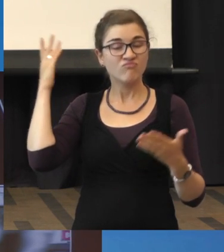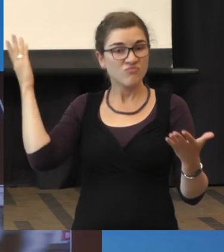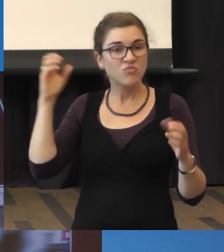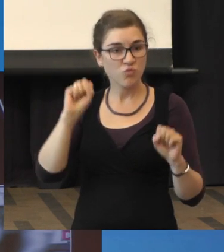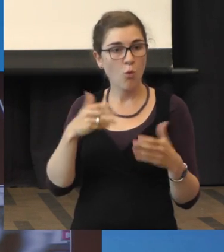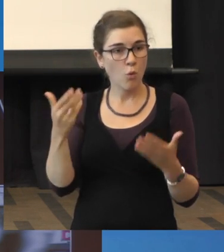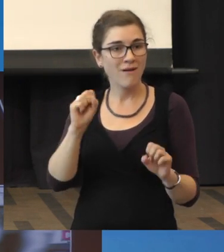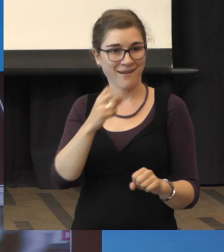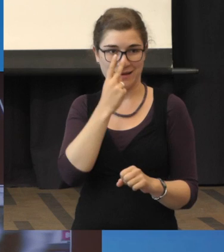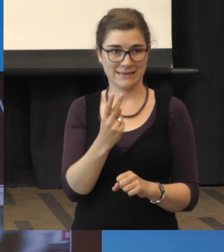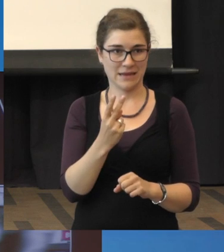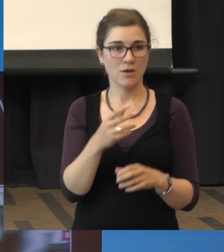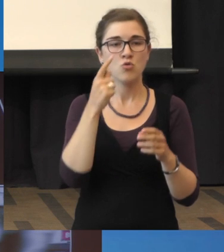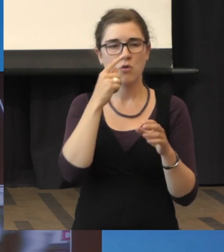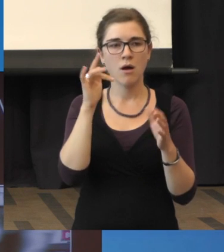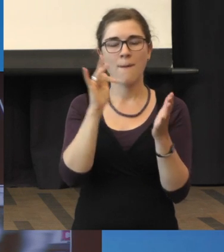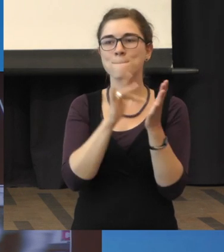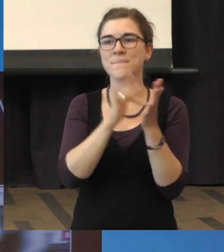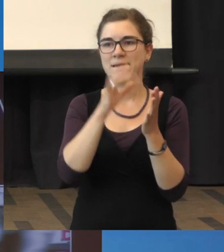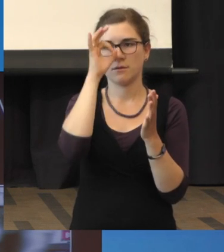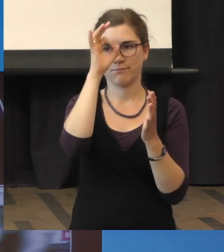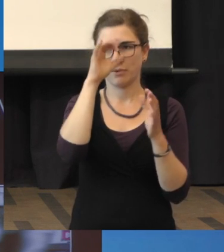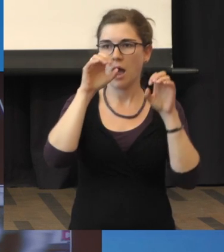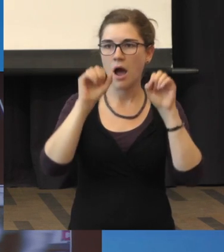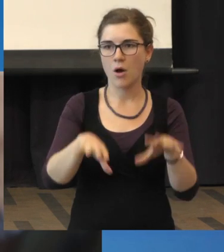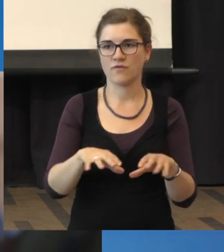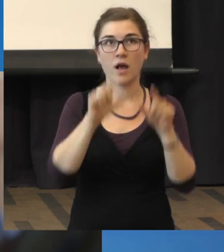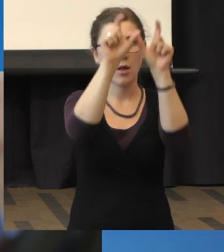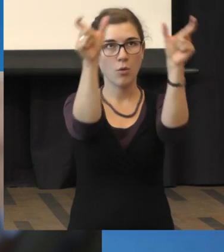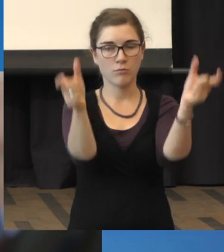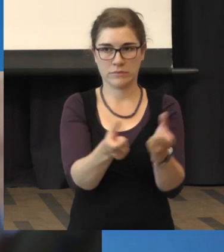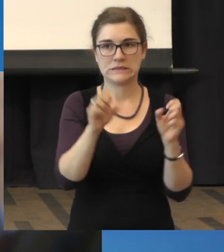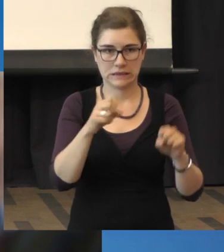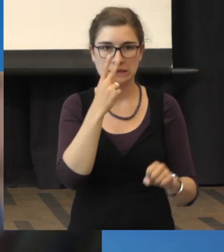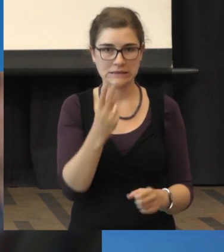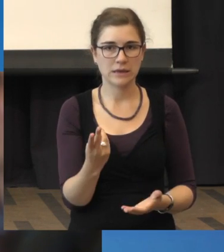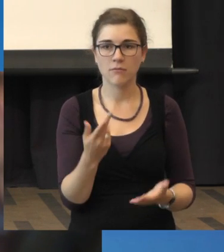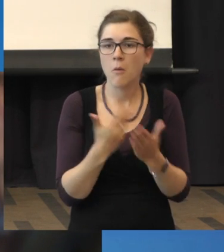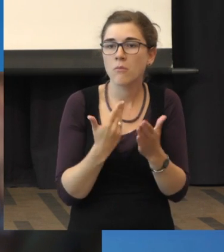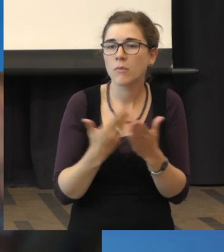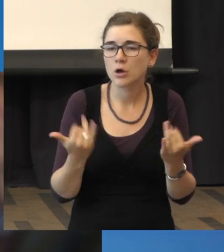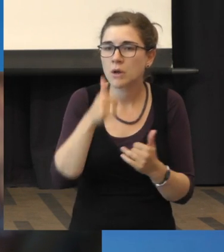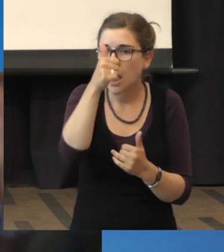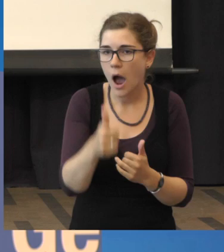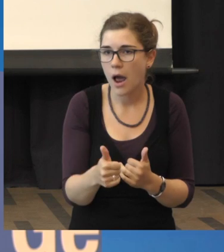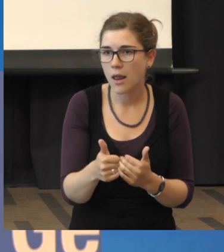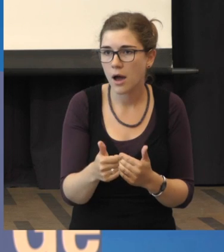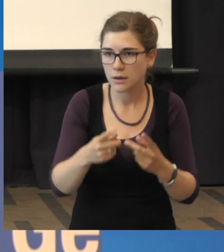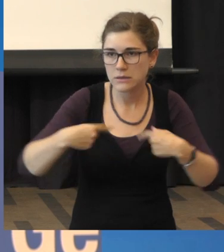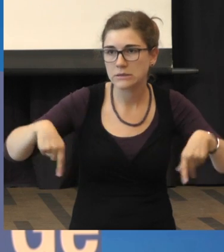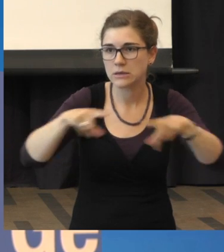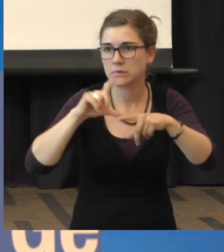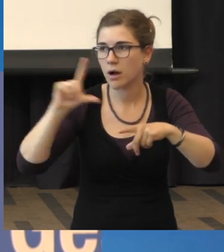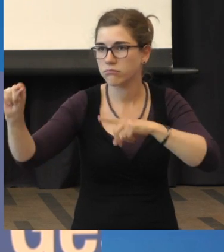Makula in der Mitte, also ausgefallen ist, der Mitte in Schwarzen, dann sehen Sie noch die Umrisse. Sie können also noch zum Beispiel alleine ein Zimmer